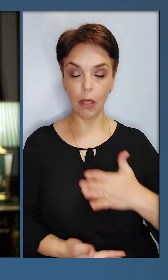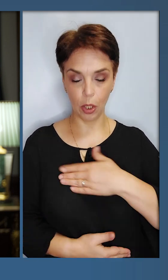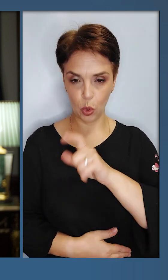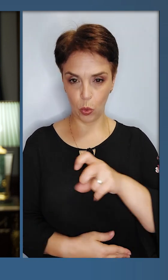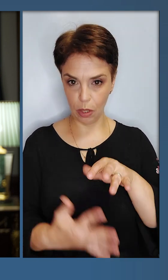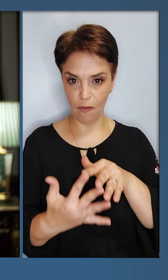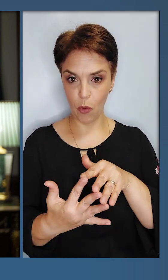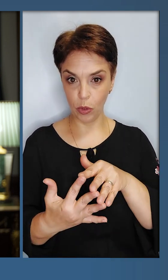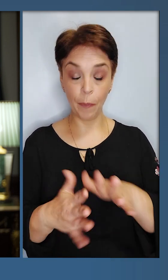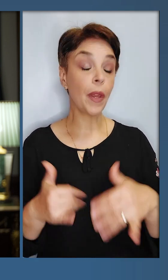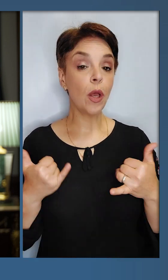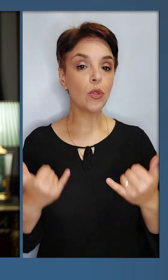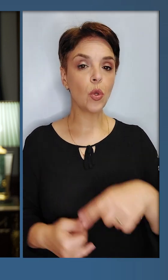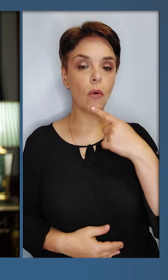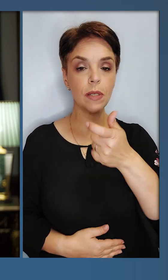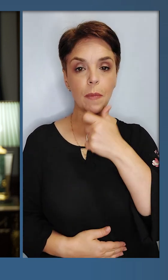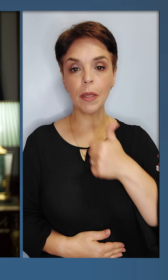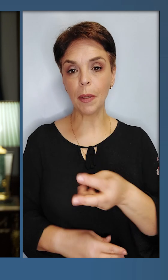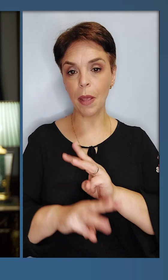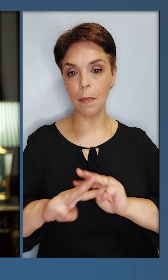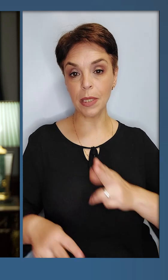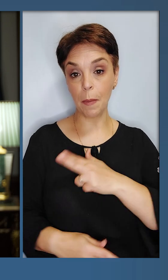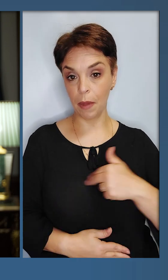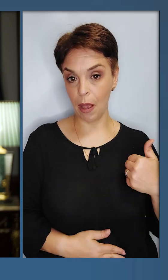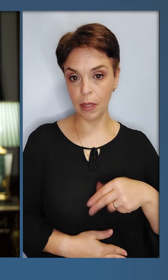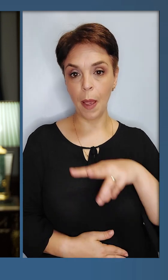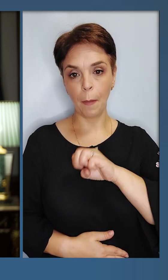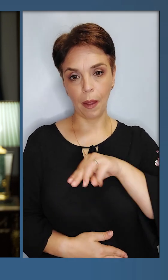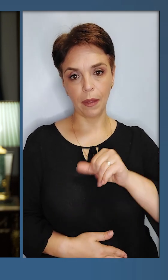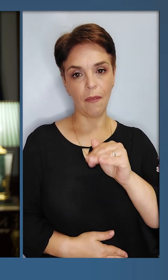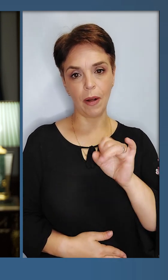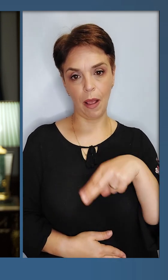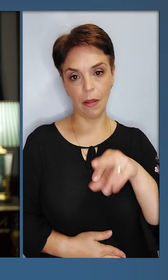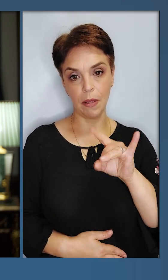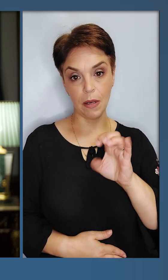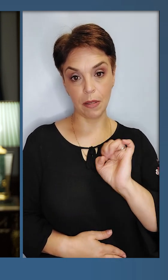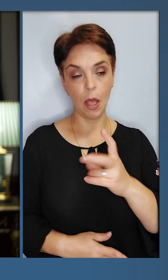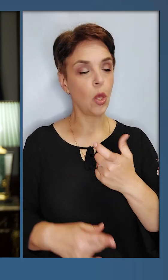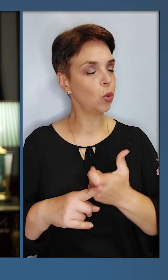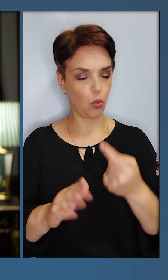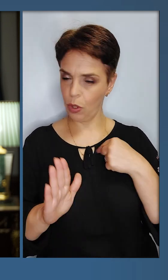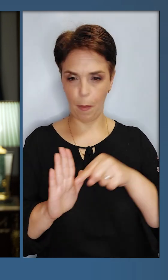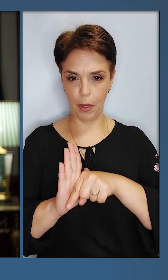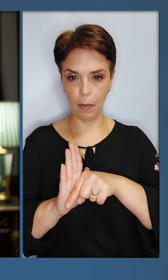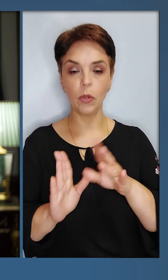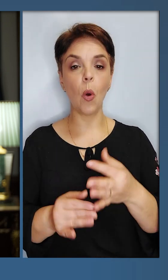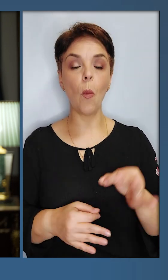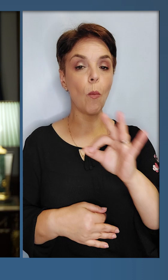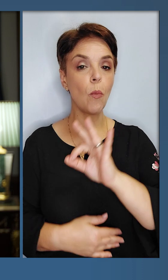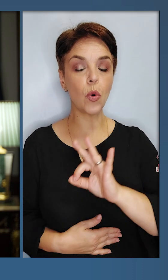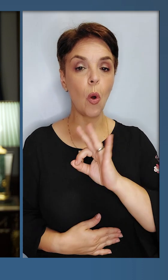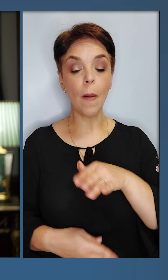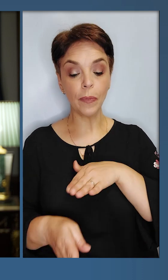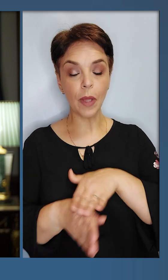наших людей на фронті. Сьогодні ж говорив з пані прем'єр-міністром Данії Метте Фредеріксен дуже предметно якраз про